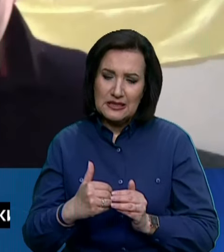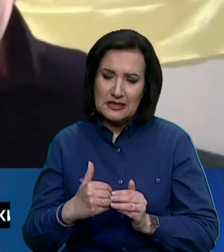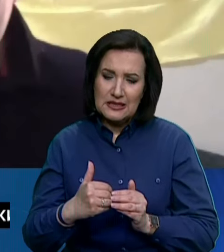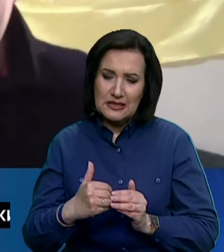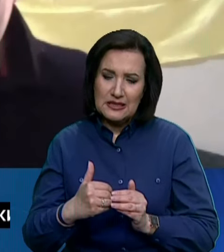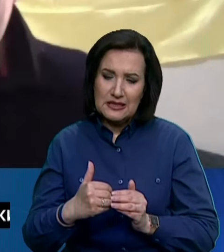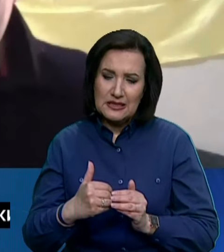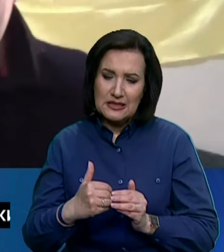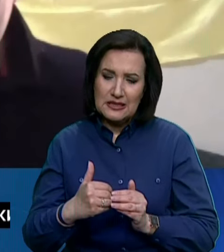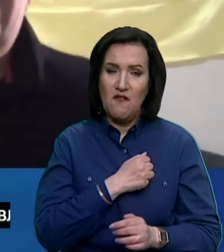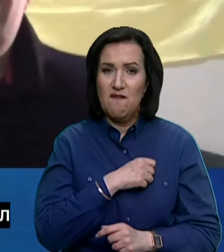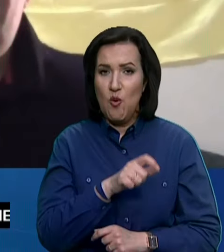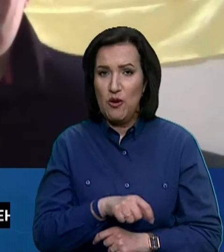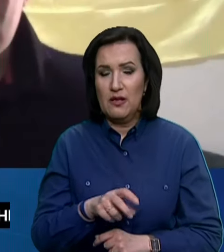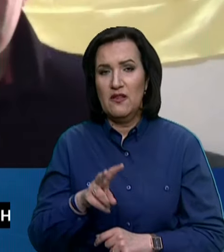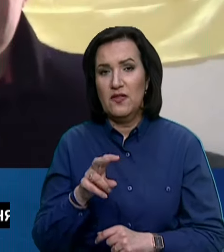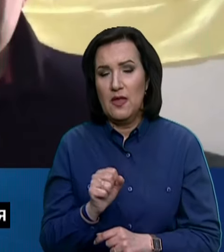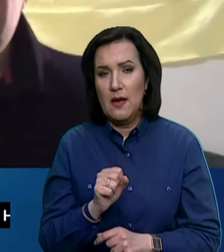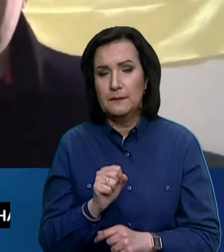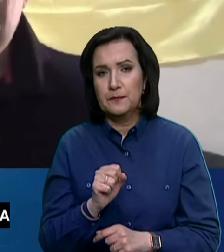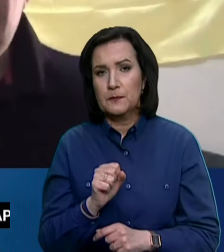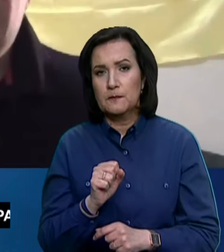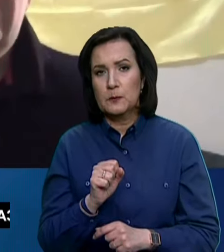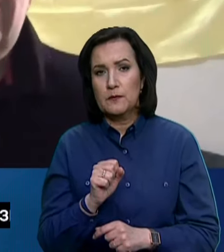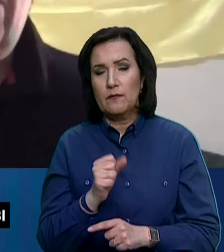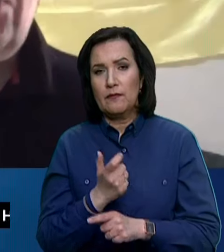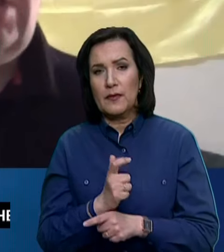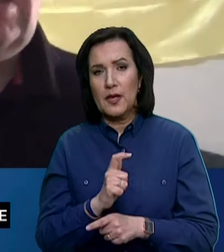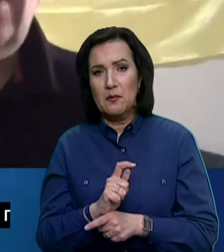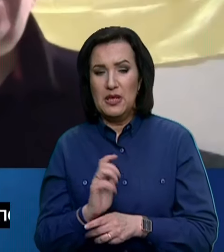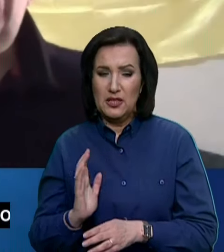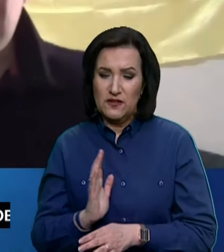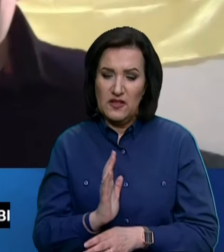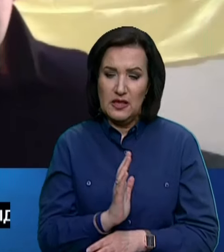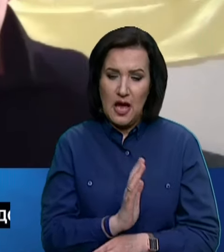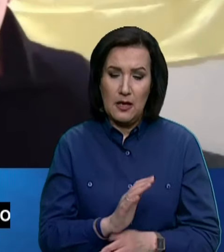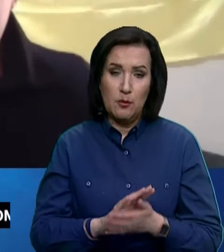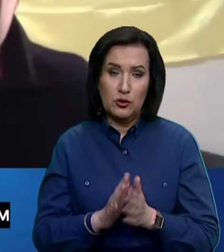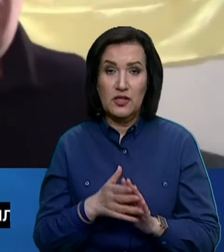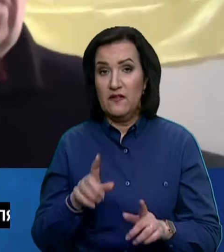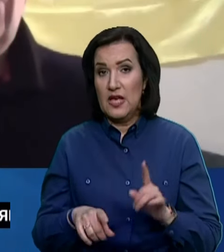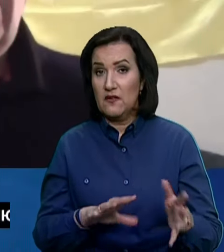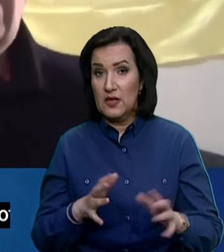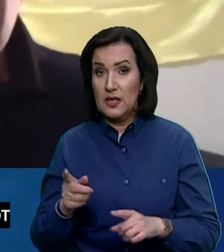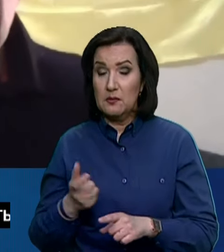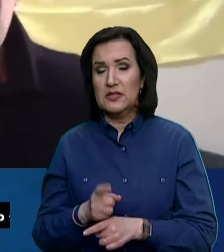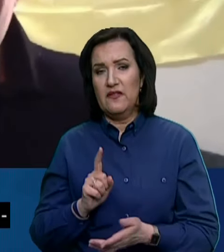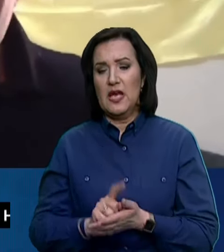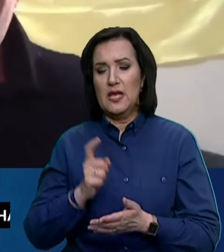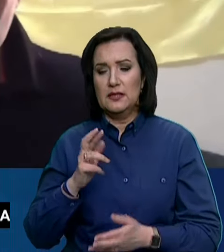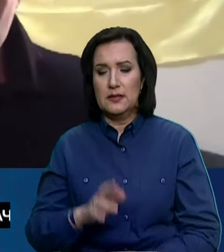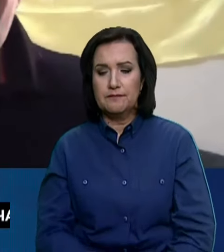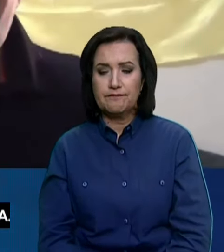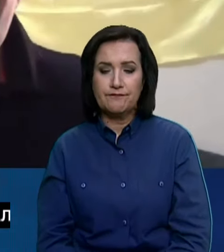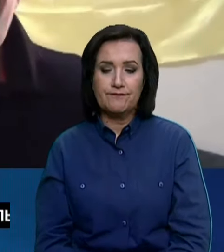воїнів на, скажімо так, більш віддаленій тиловій позиції. Ну і в деяких випадках їм це вдається.